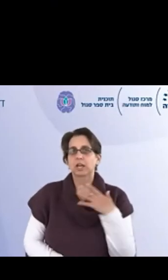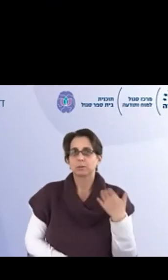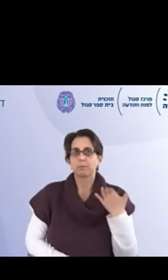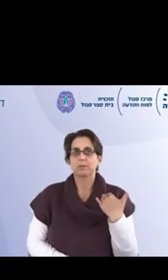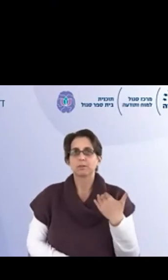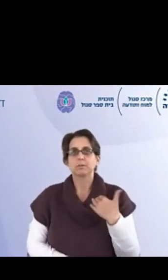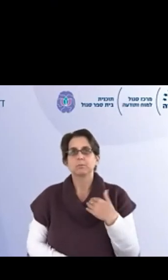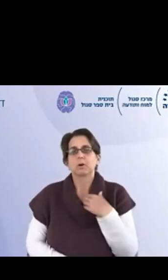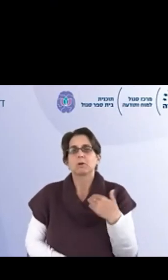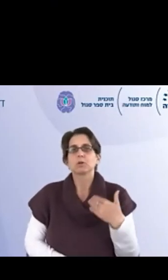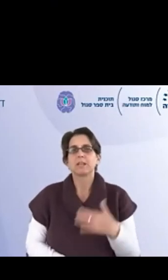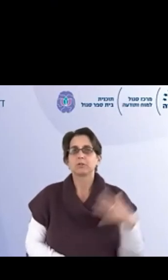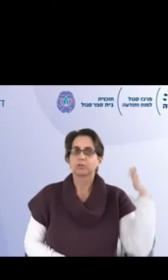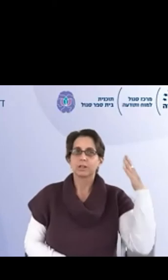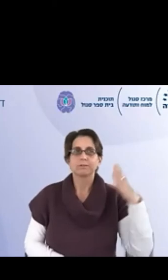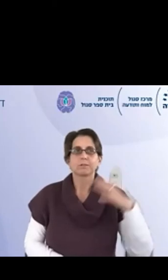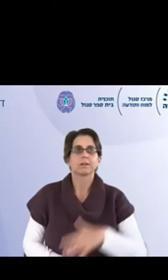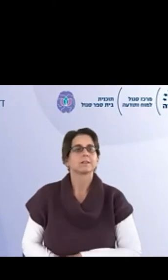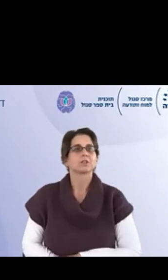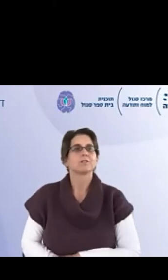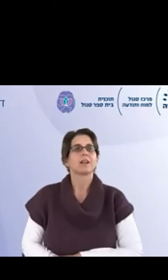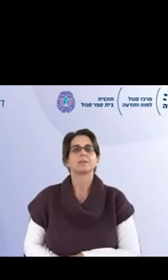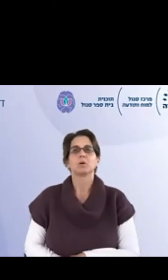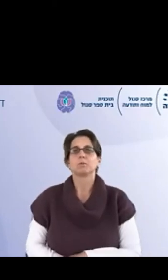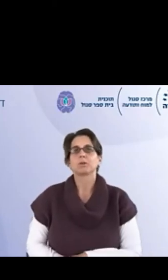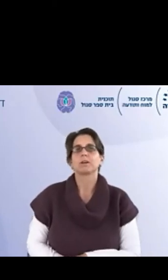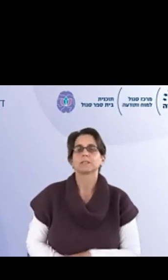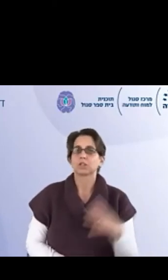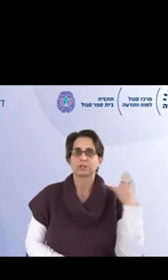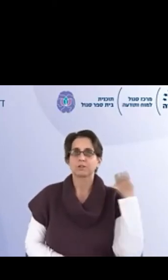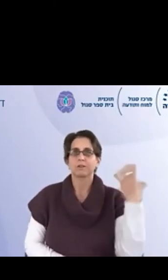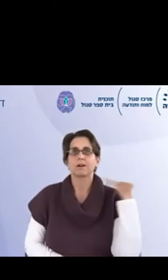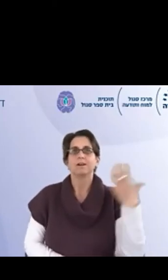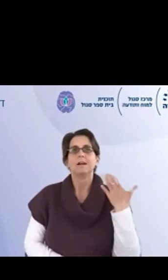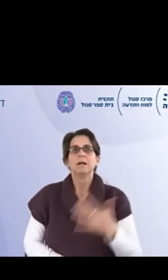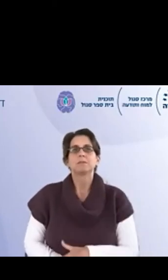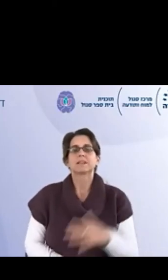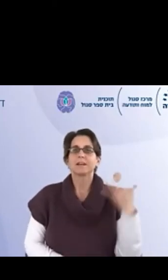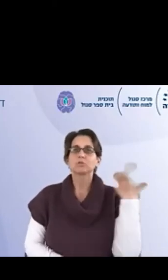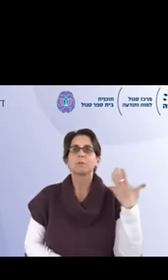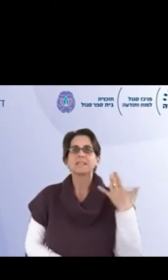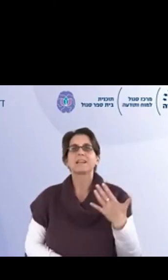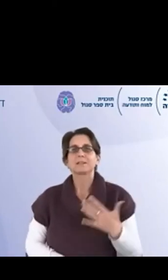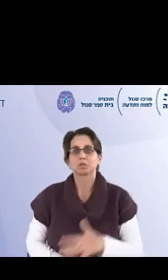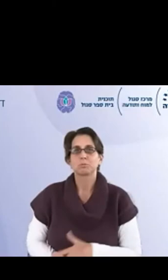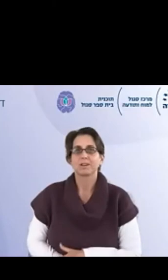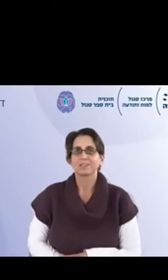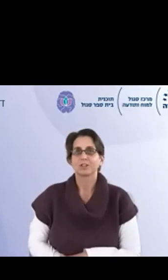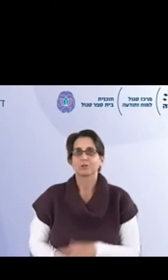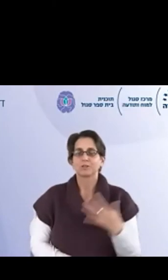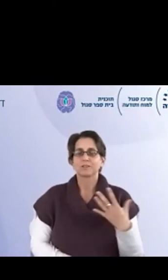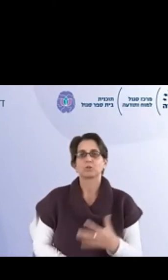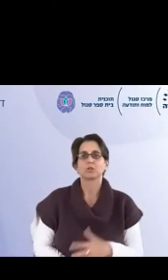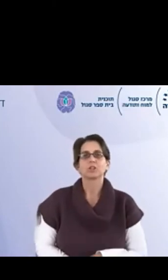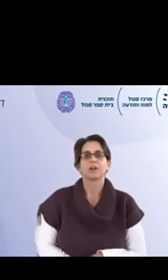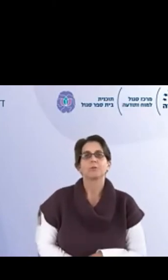אישית שאלה שבאה באמת ממקום שמעניין אותי וחשבתי עליה כמו בבוקר אבל זו שאלה שכבר ככה מסקרים את אותי מהי זה תחילת המשבר הזה